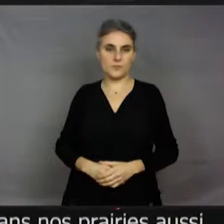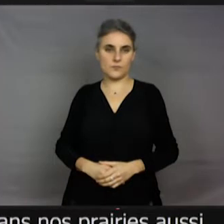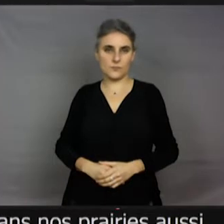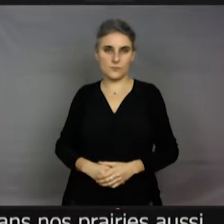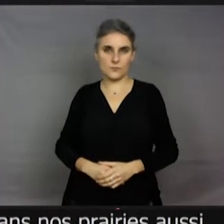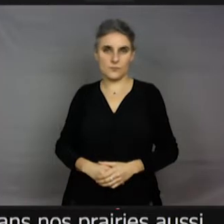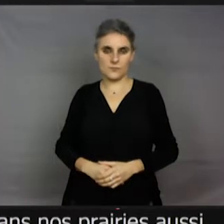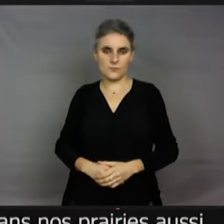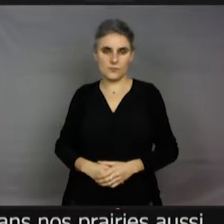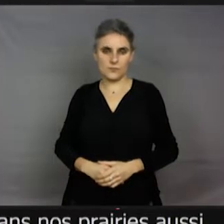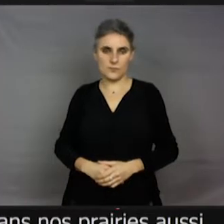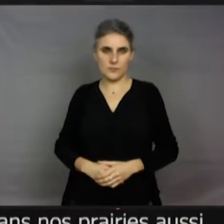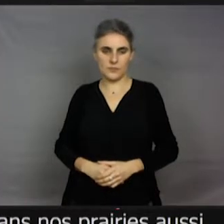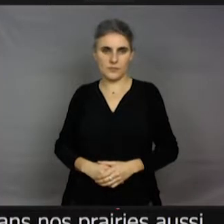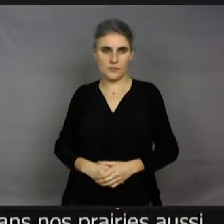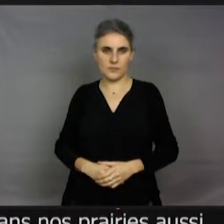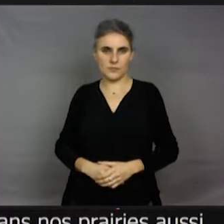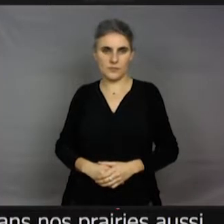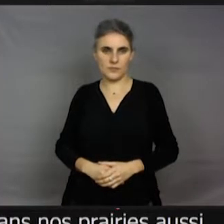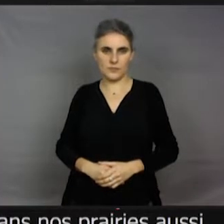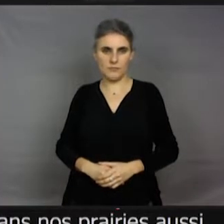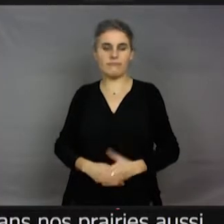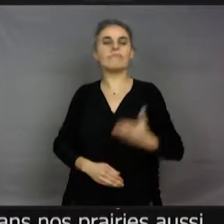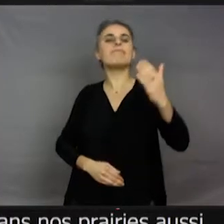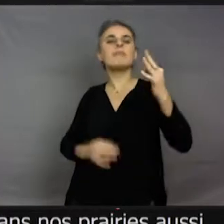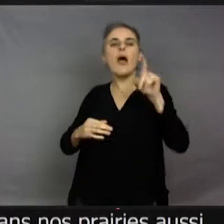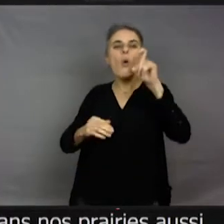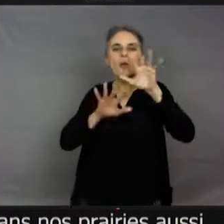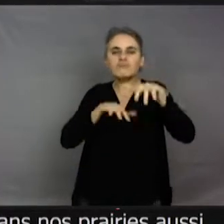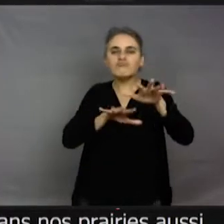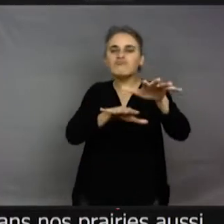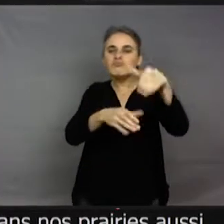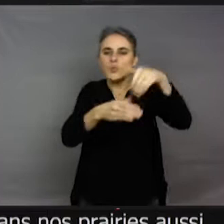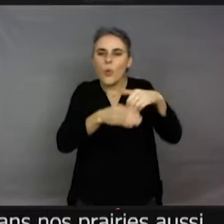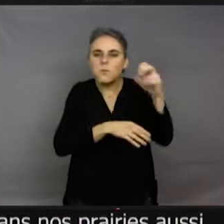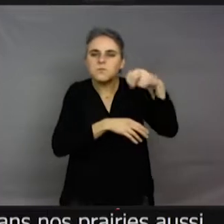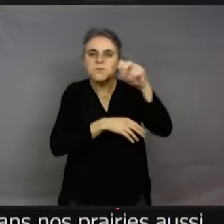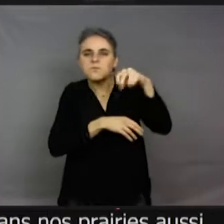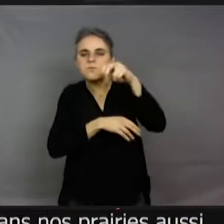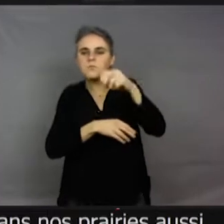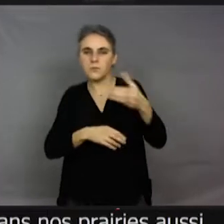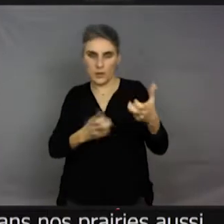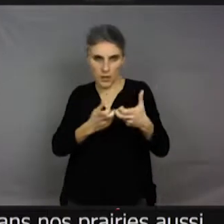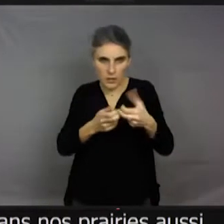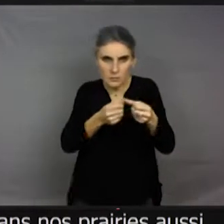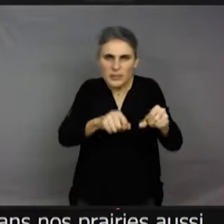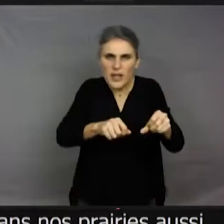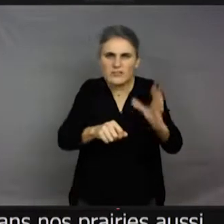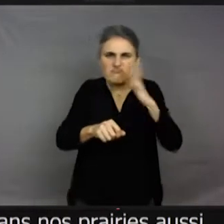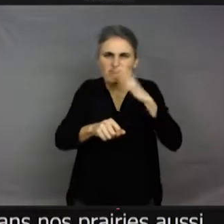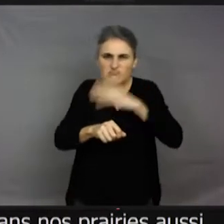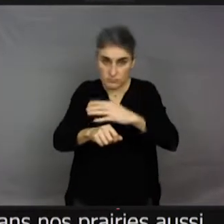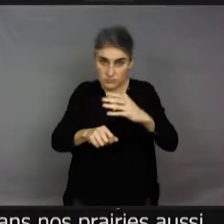On parlait de celles qui sont dans l'eau. On parlait de... bouches et des... Là, c'est une punaise qui chante sous l'eau, carrément.